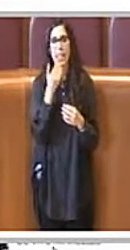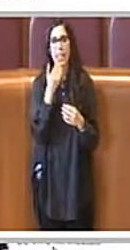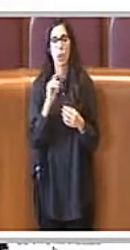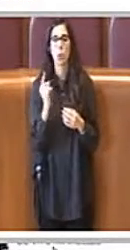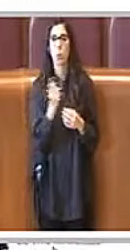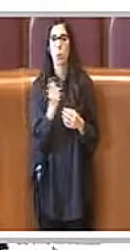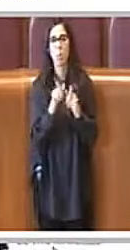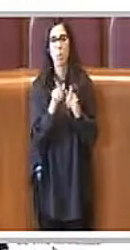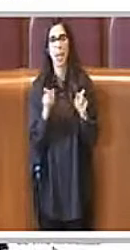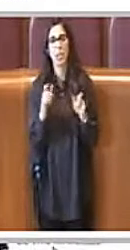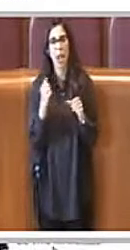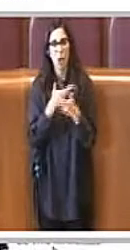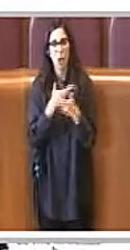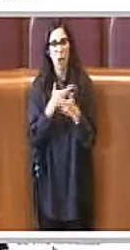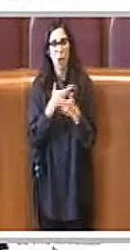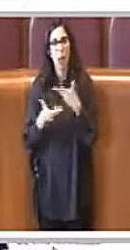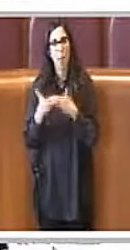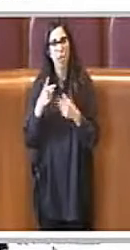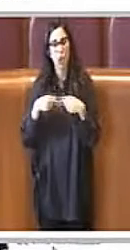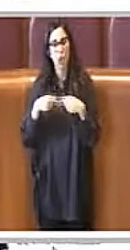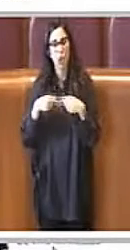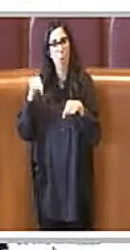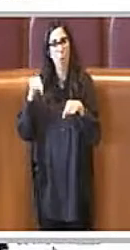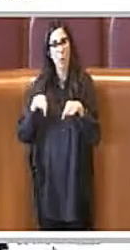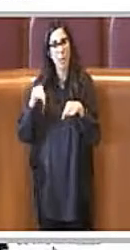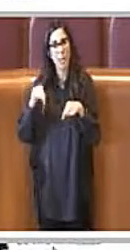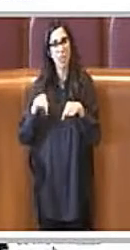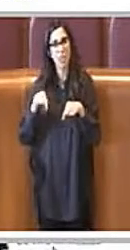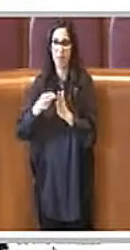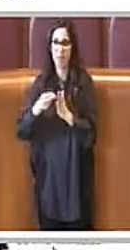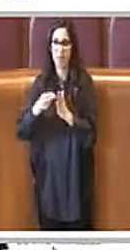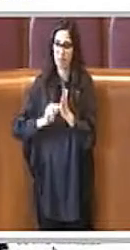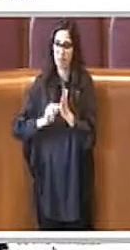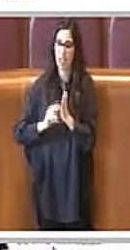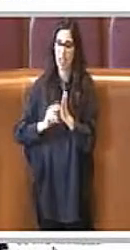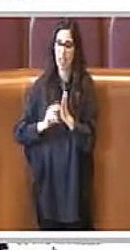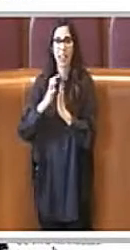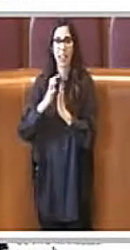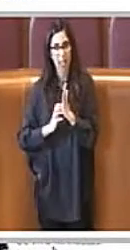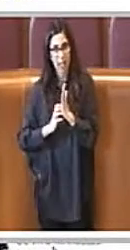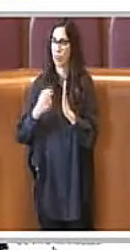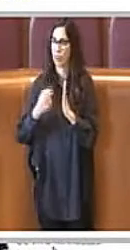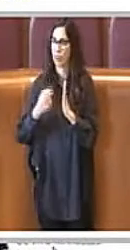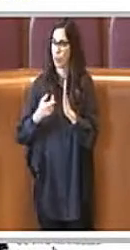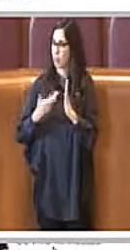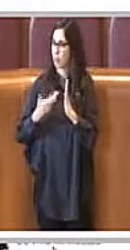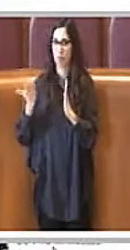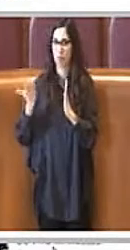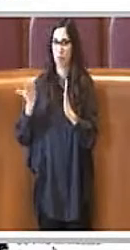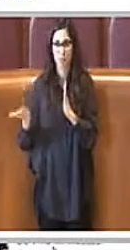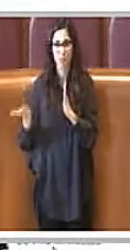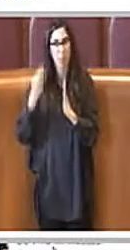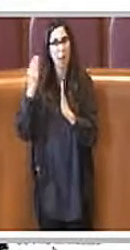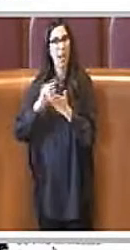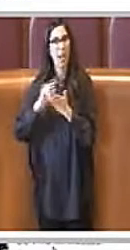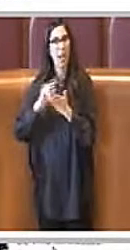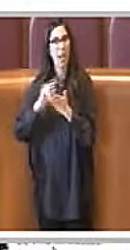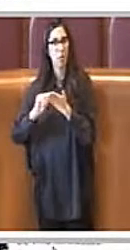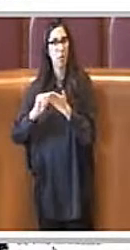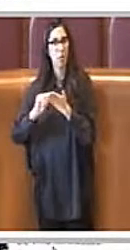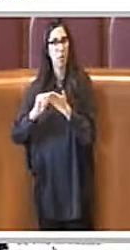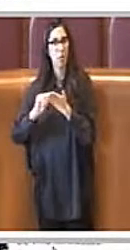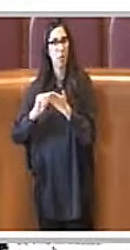commissione Che hanno lavorato al testo Con l'espressione del parere favorevole Grazie a tutti i colleghi di maggioranza